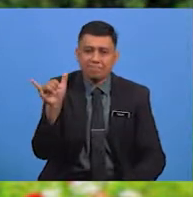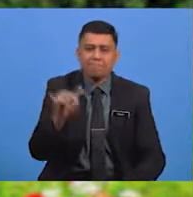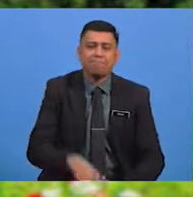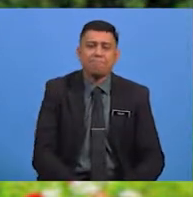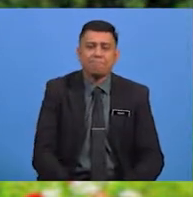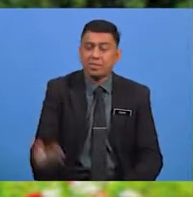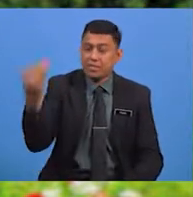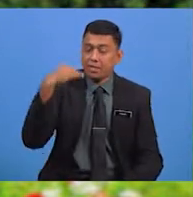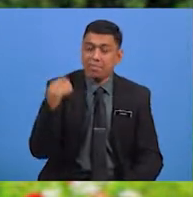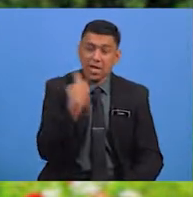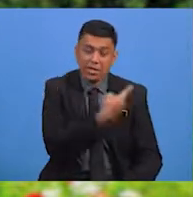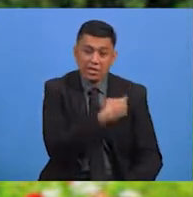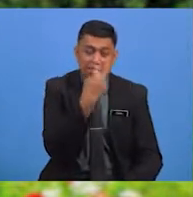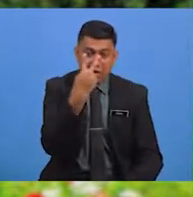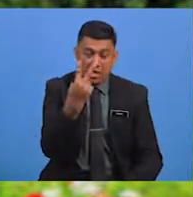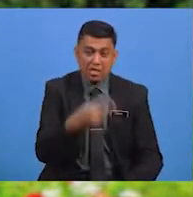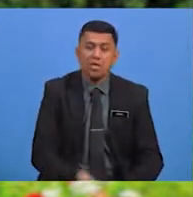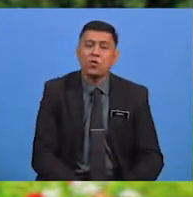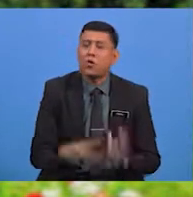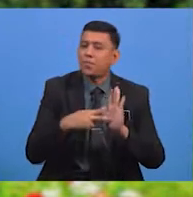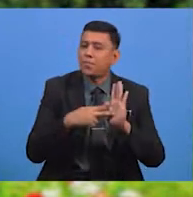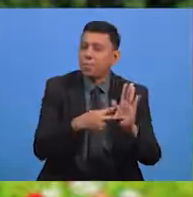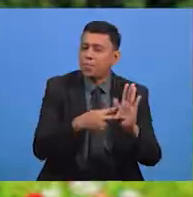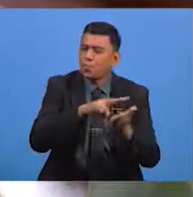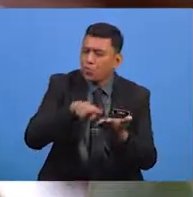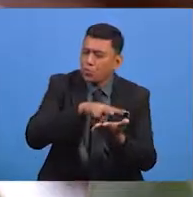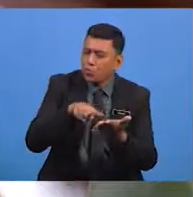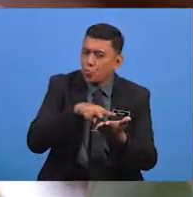Mari kita saksikan papanan video ini.